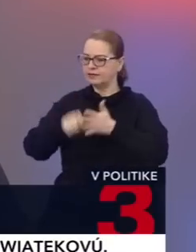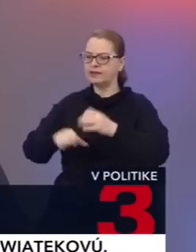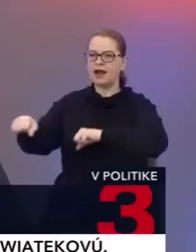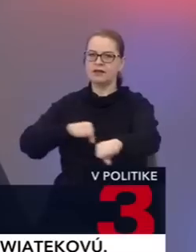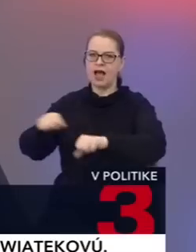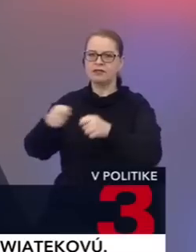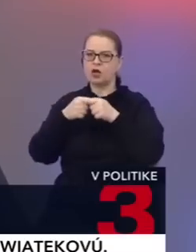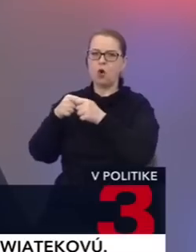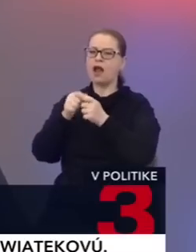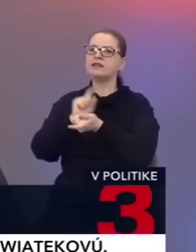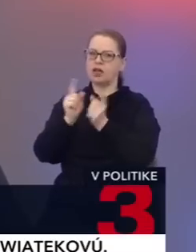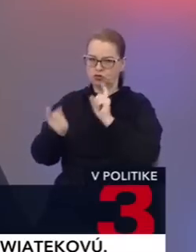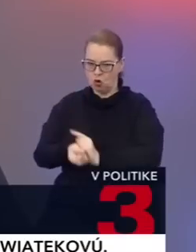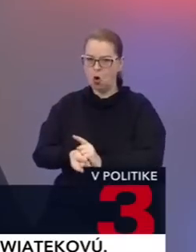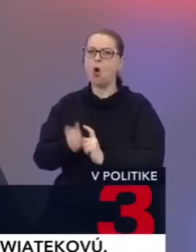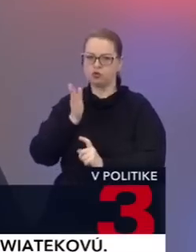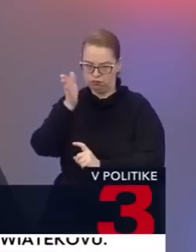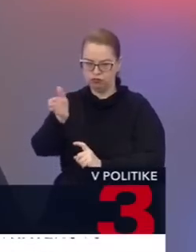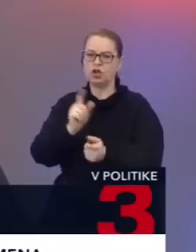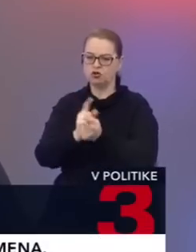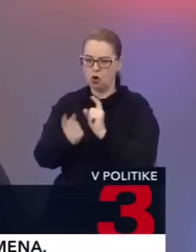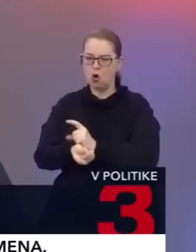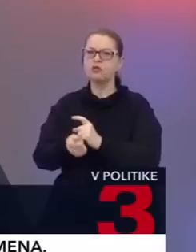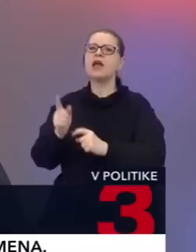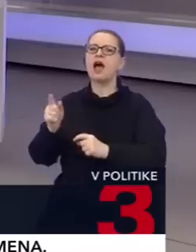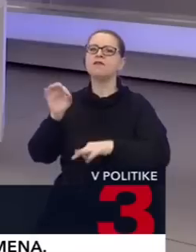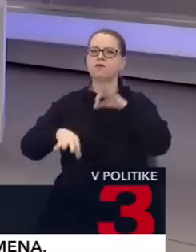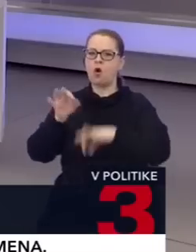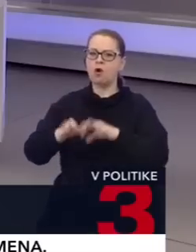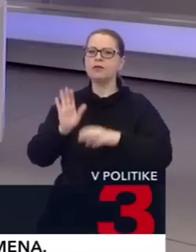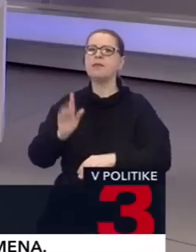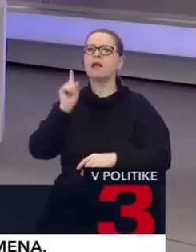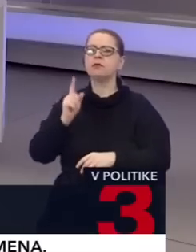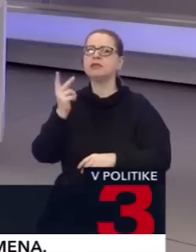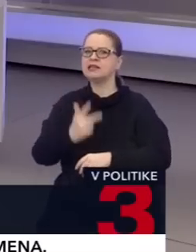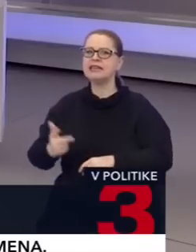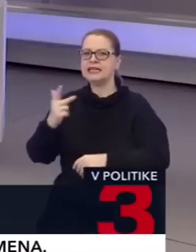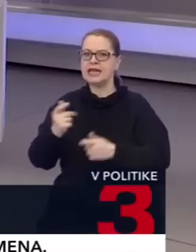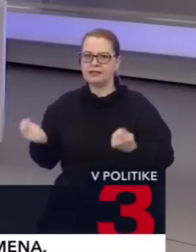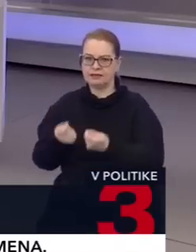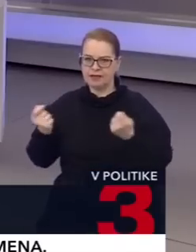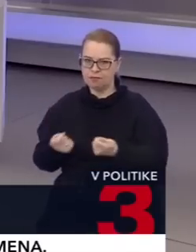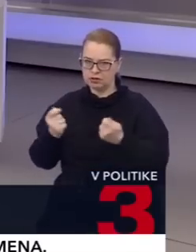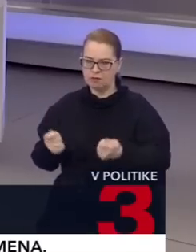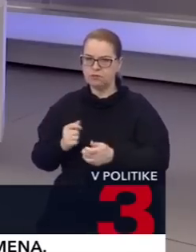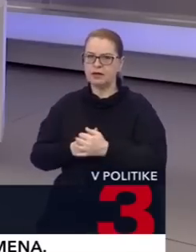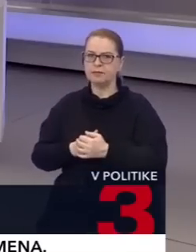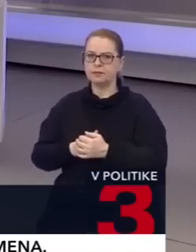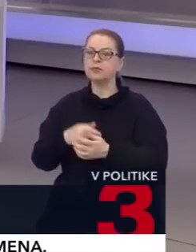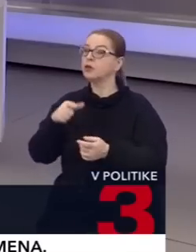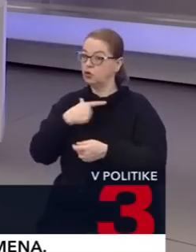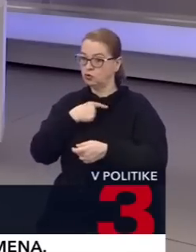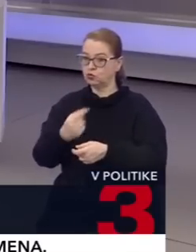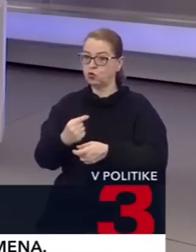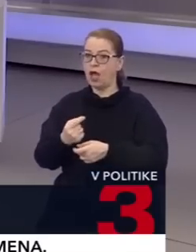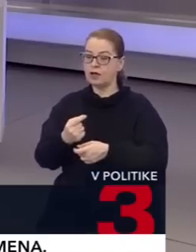sa dohodnú na tom, že predčasné voľby majú byť v septembrí, 30. septembra, ako hovoríte. Je tam súhlas už aj